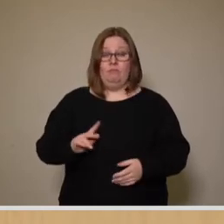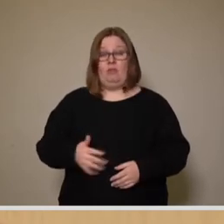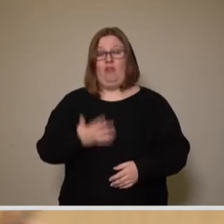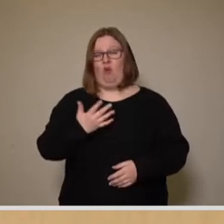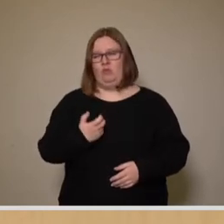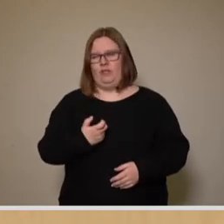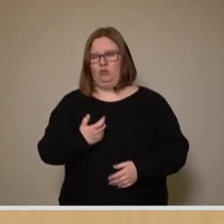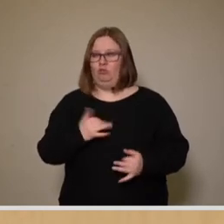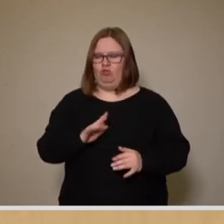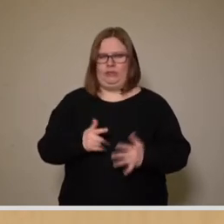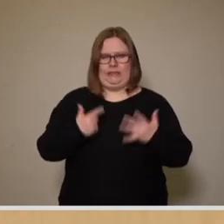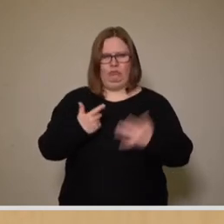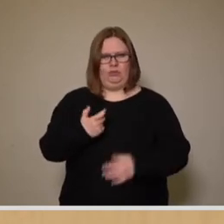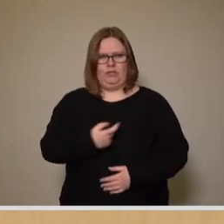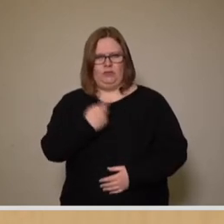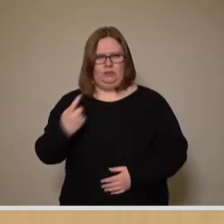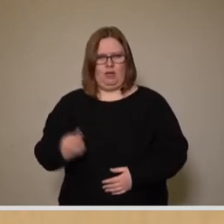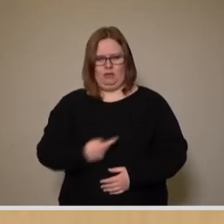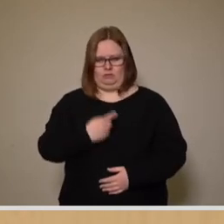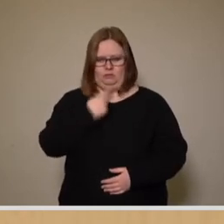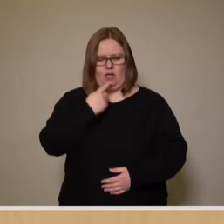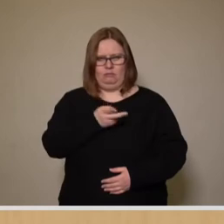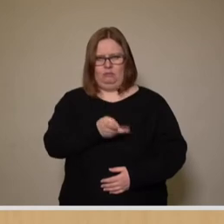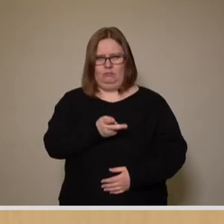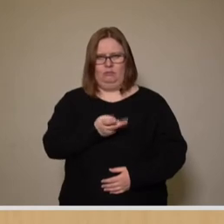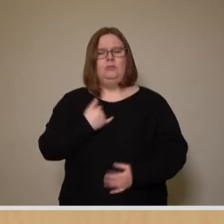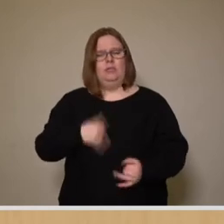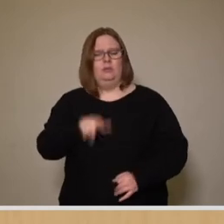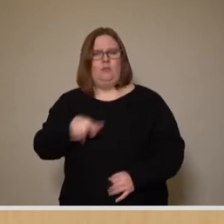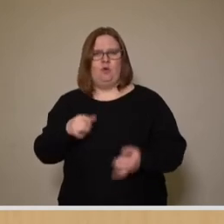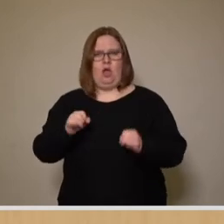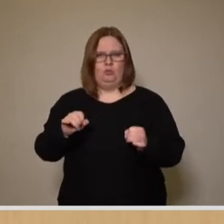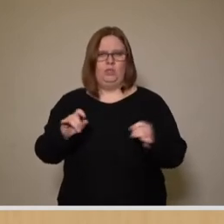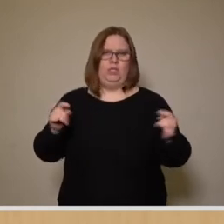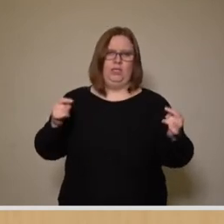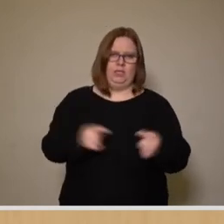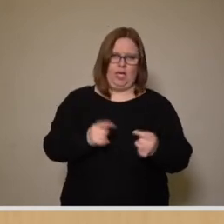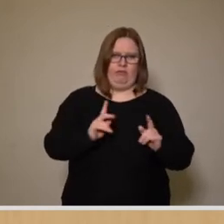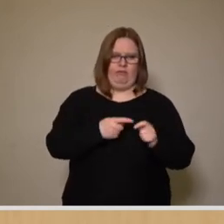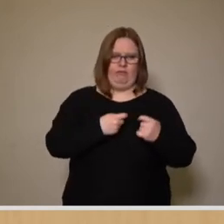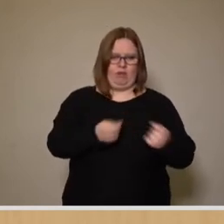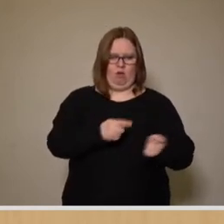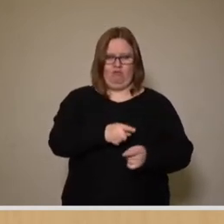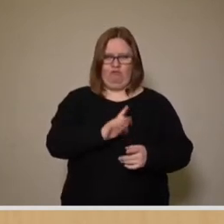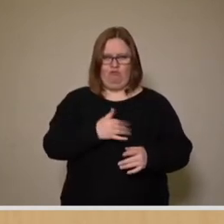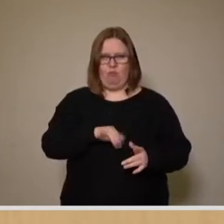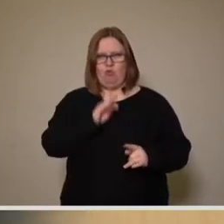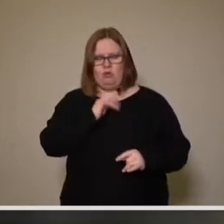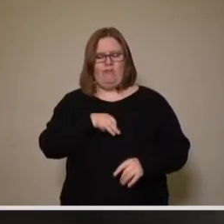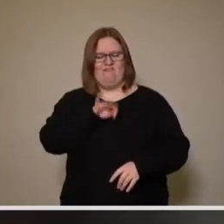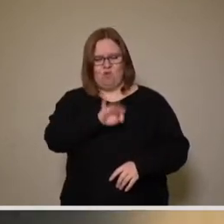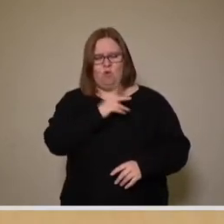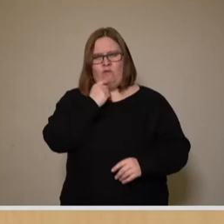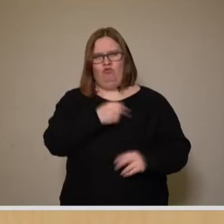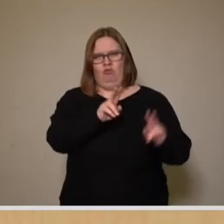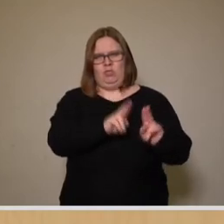oder es waren 27 Jahre, wurde gerade gesagt, Bürgerengagement gegen den Verkauf des Sachsenbades und für dessen